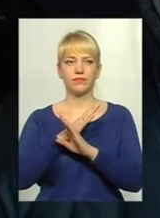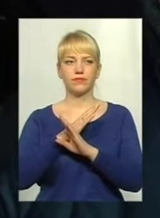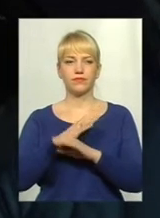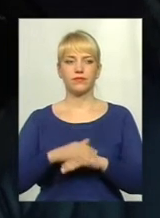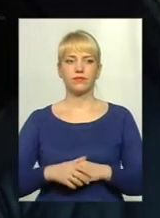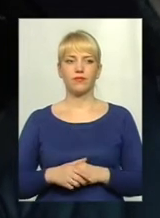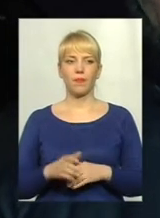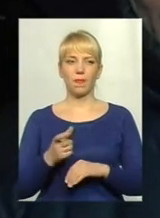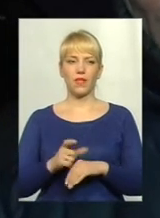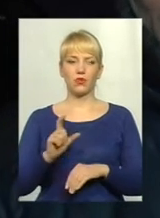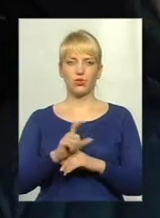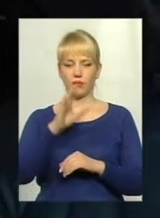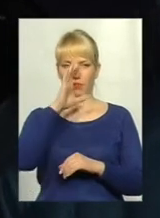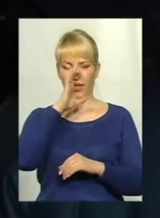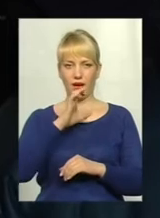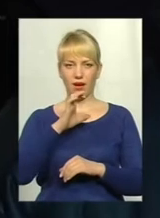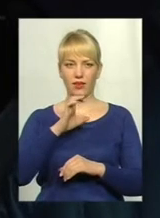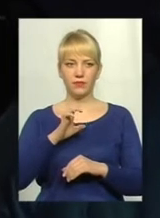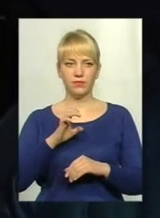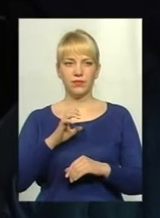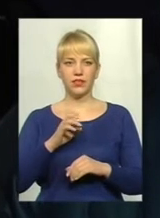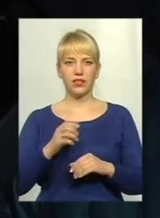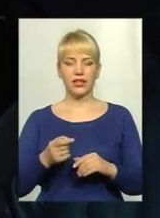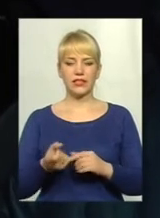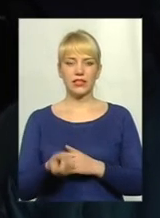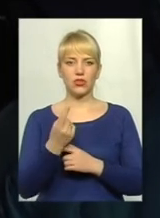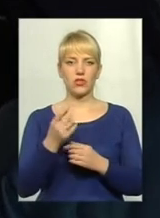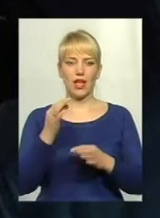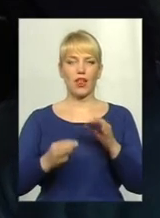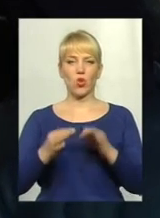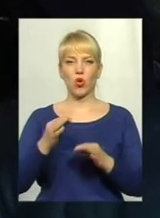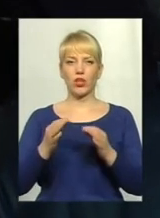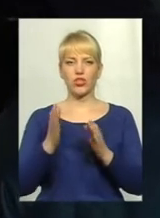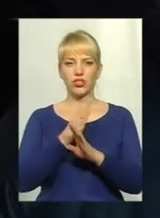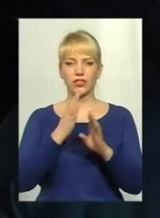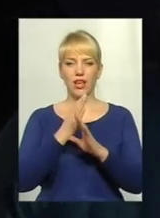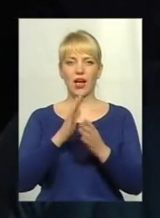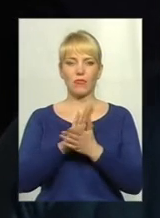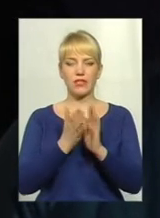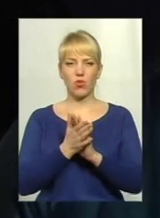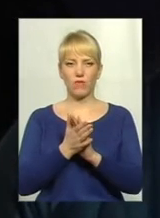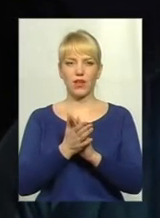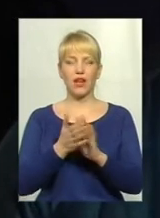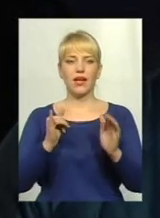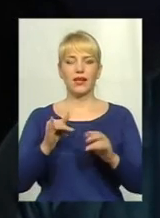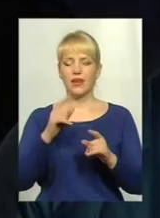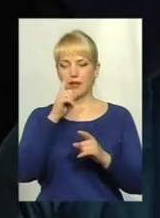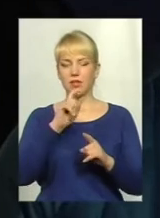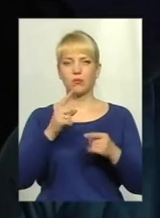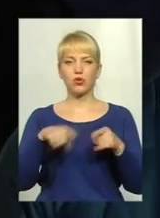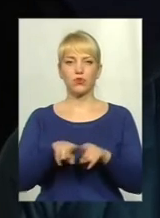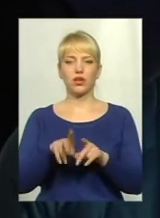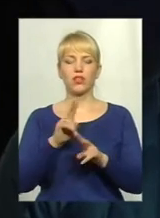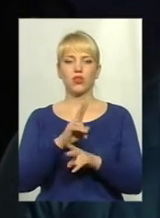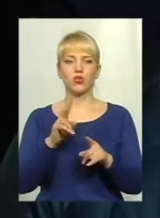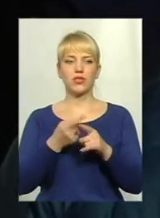дуже погодна екологічна обстановка, непонятно, чому так і хто за